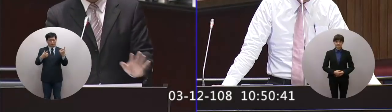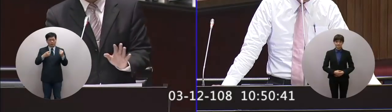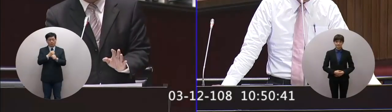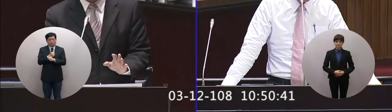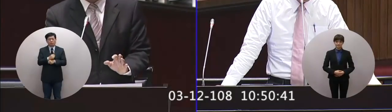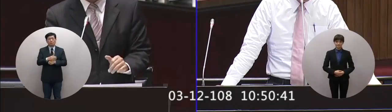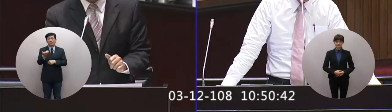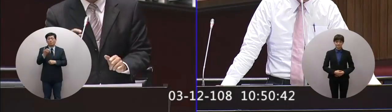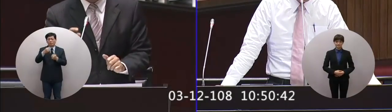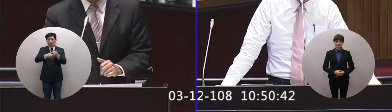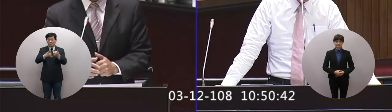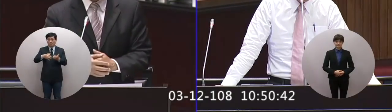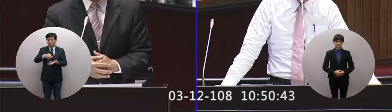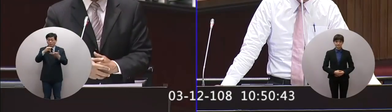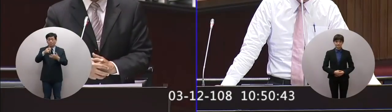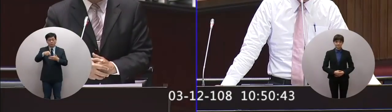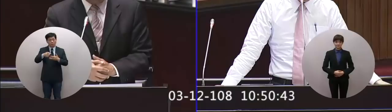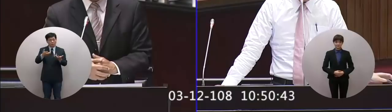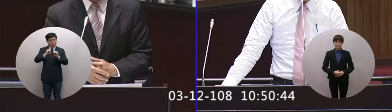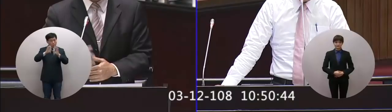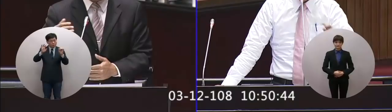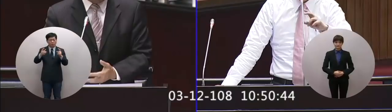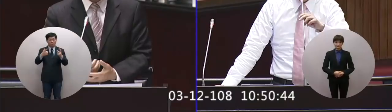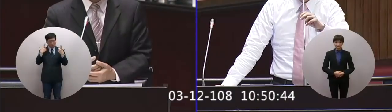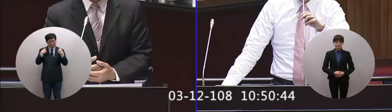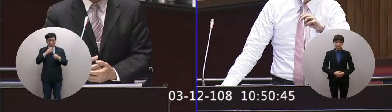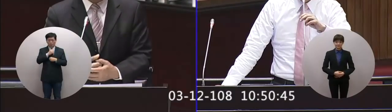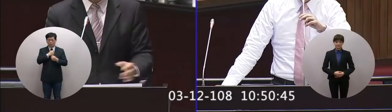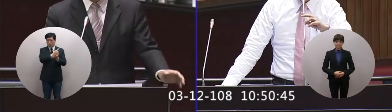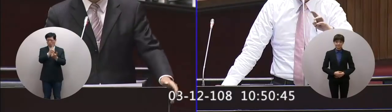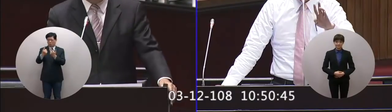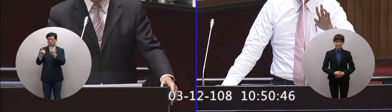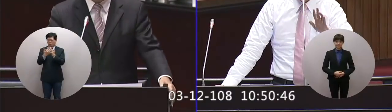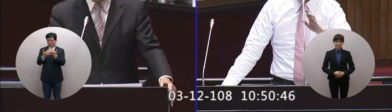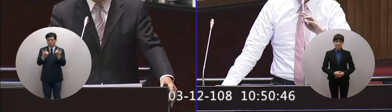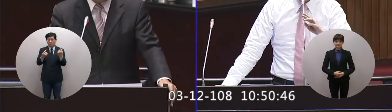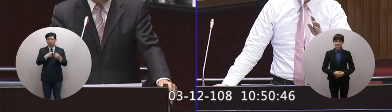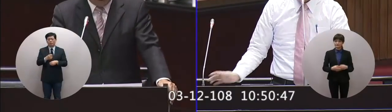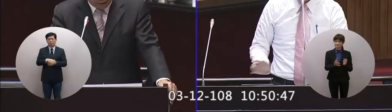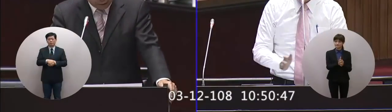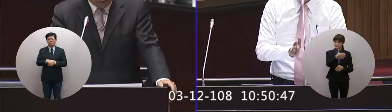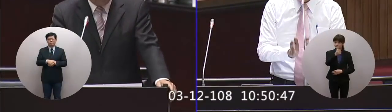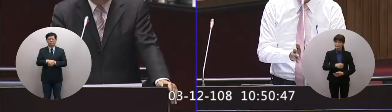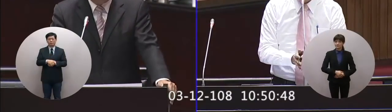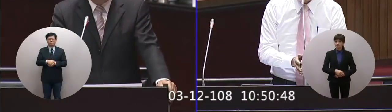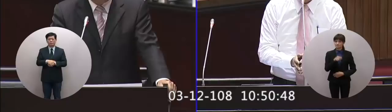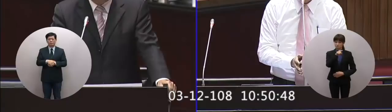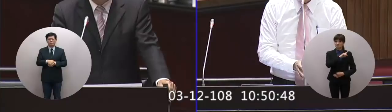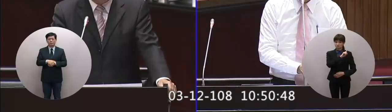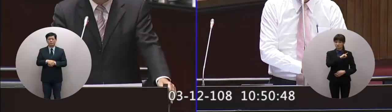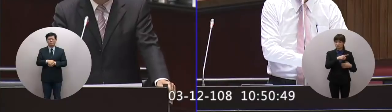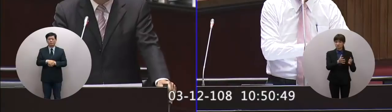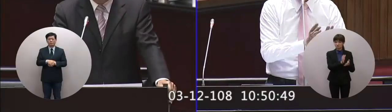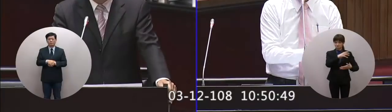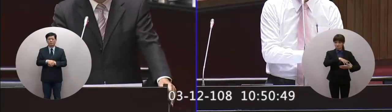也要注意所以剛才委員提到的這種傳達訊息是應該要到每一位學生我想這個我們應該做一個部你們布定的計